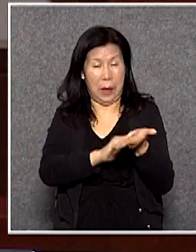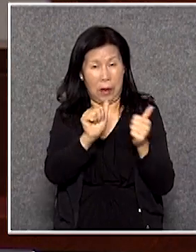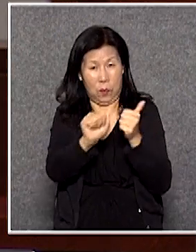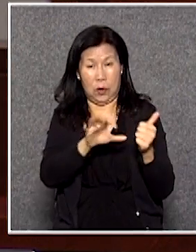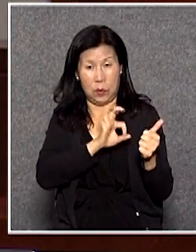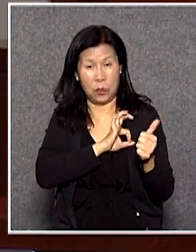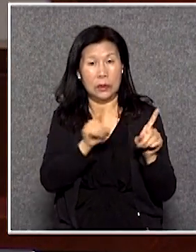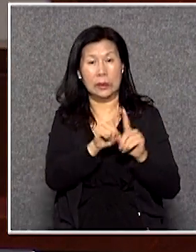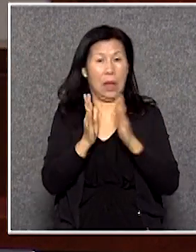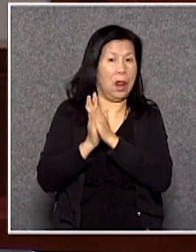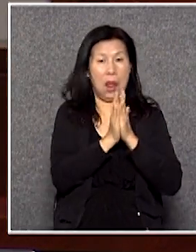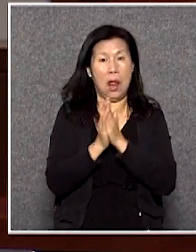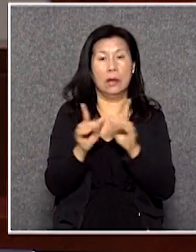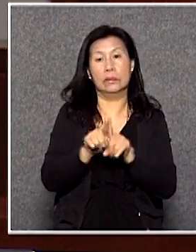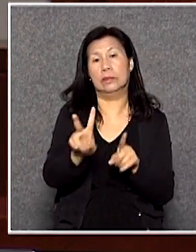醫相互